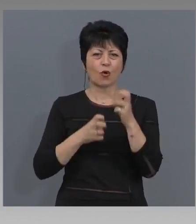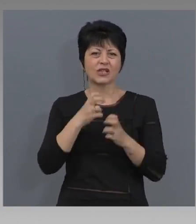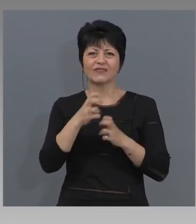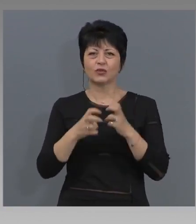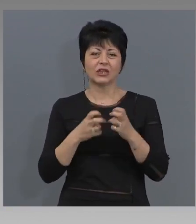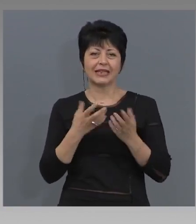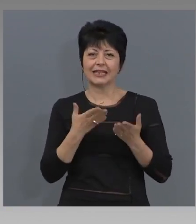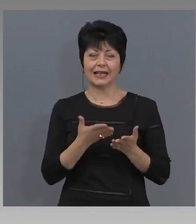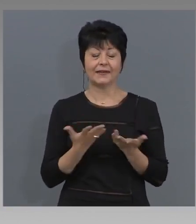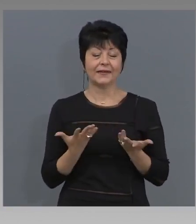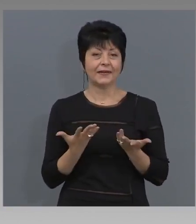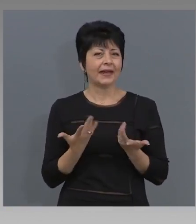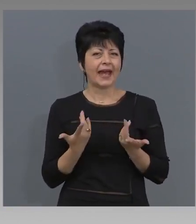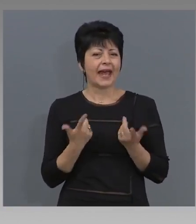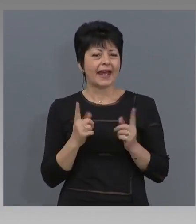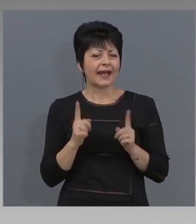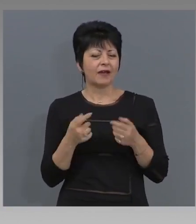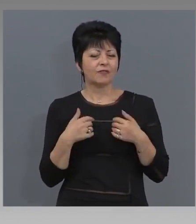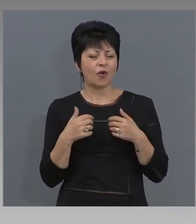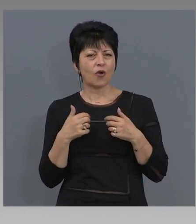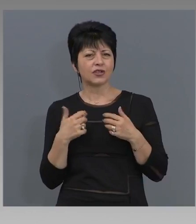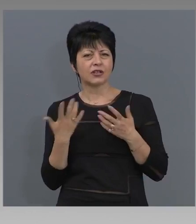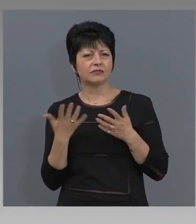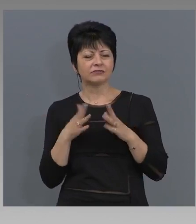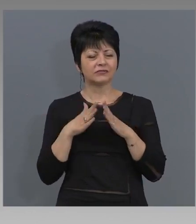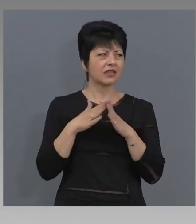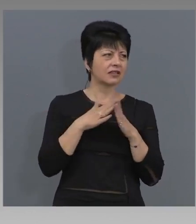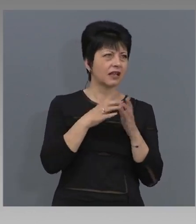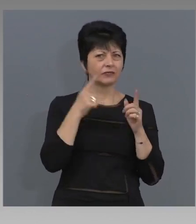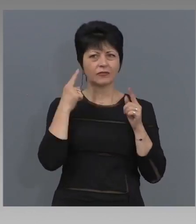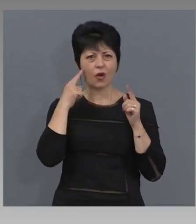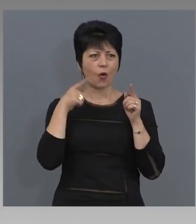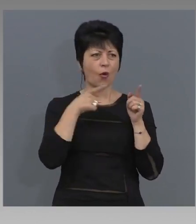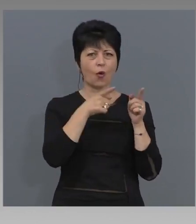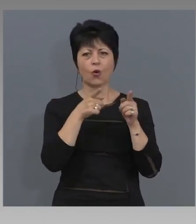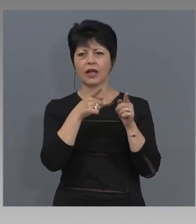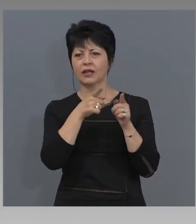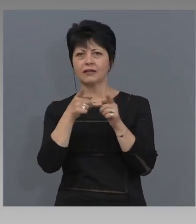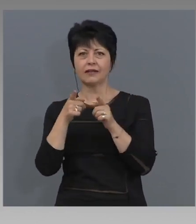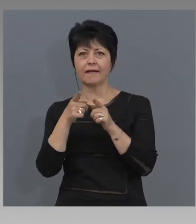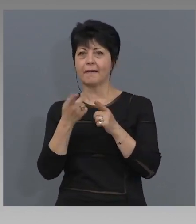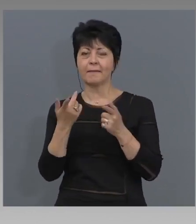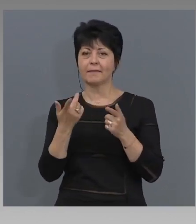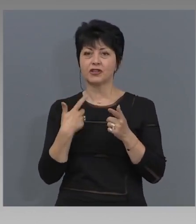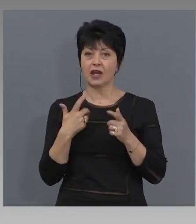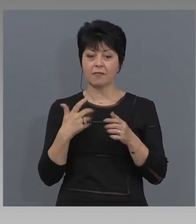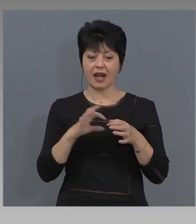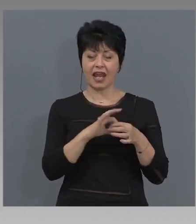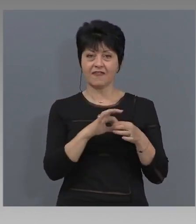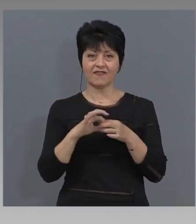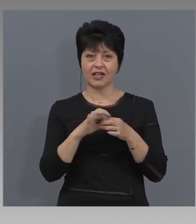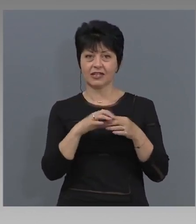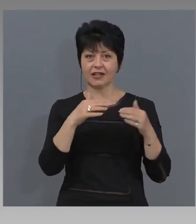това? Как мога да се ориентирам тази връзка с платформата? Ще ги има ли някъде вътре в нея? Благодаря.